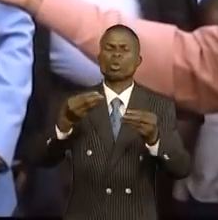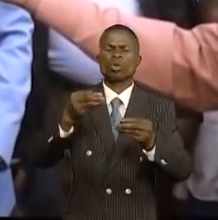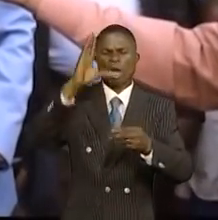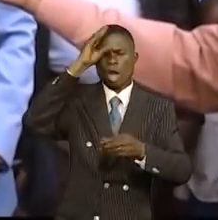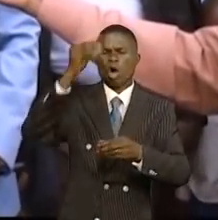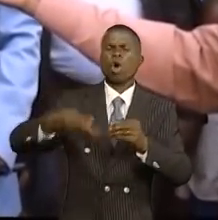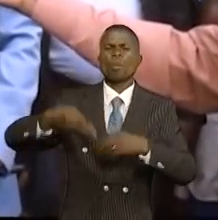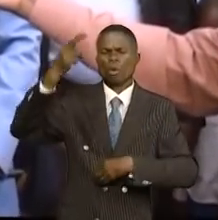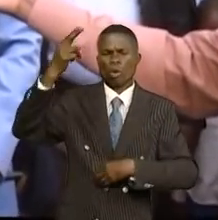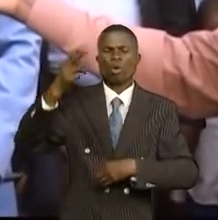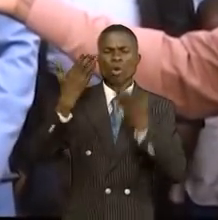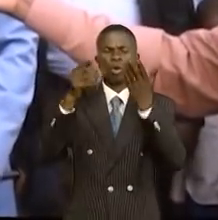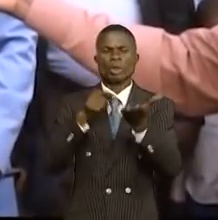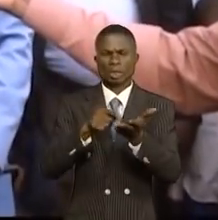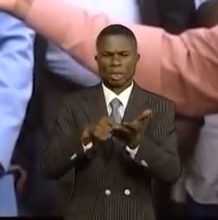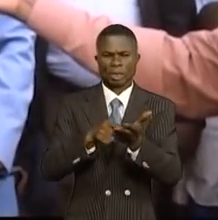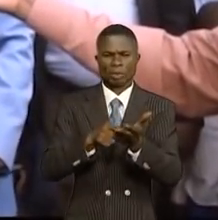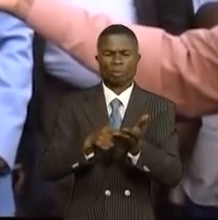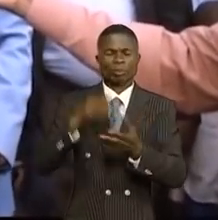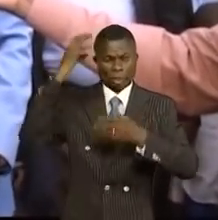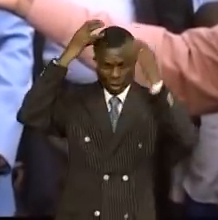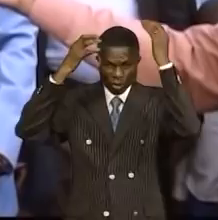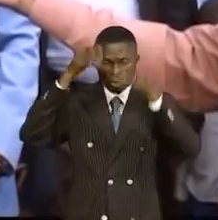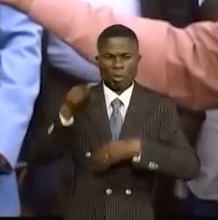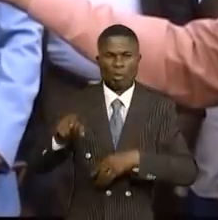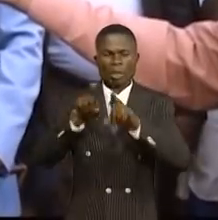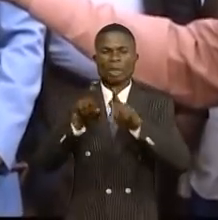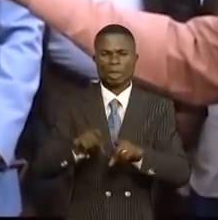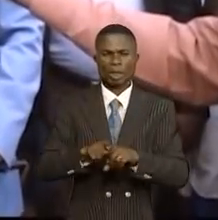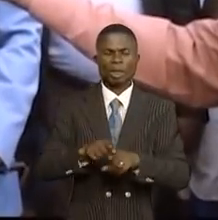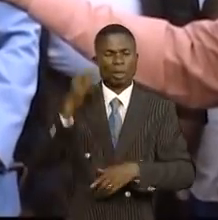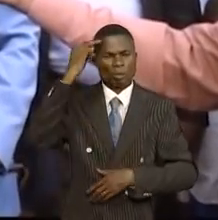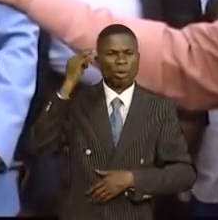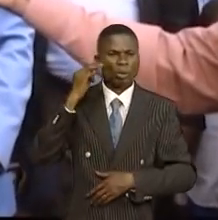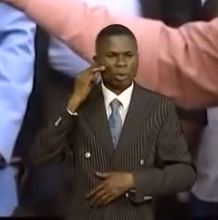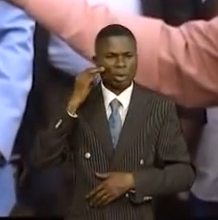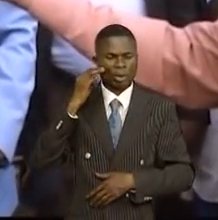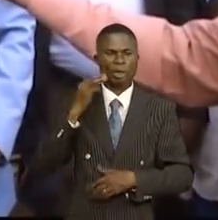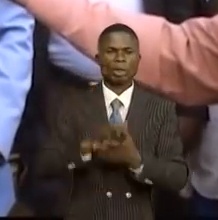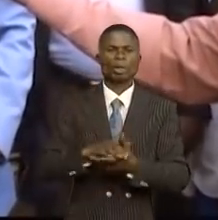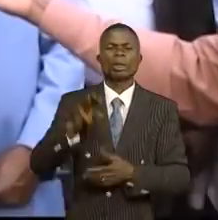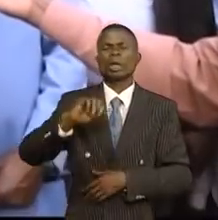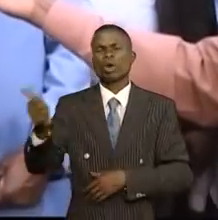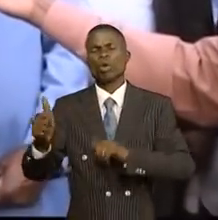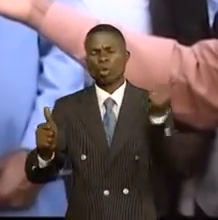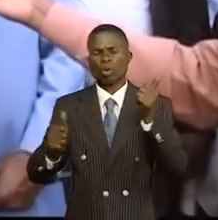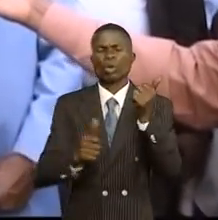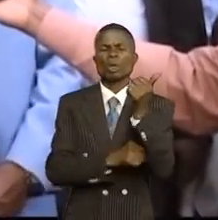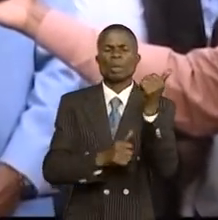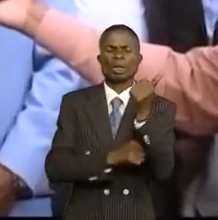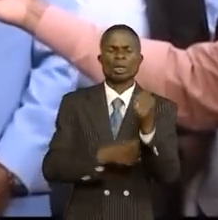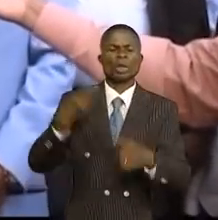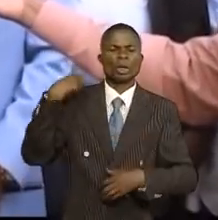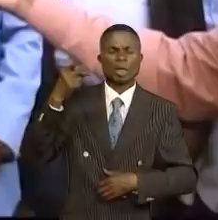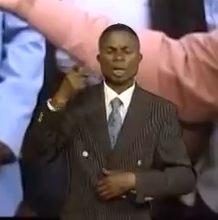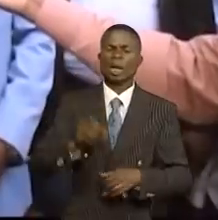papa Jeannot, Bemba, de Reuse-Mémoire, mais aussi le ministre Mbadoma et tant d'autres, mais avec le concours